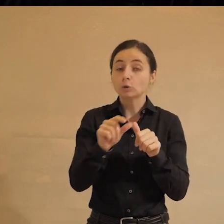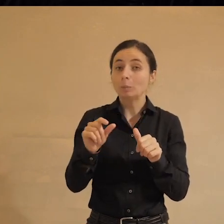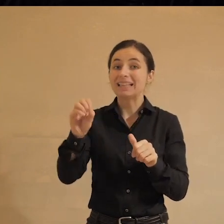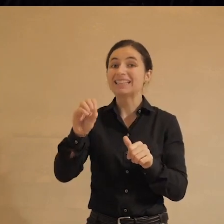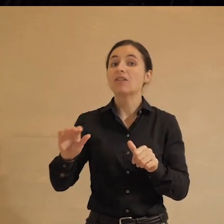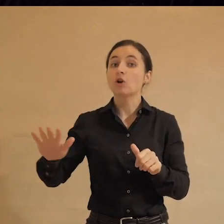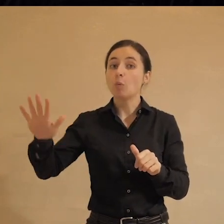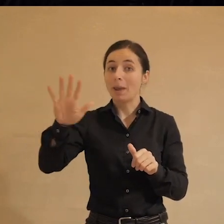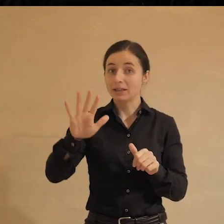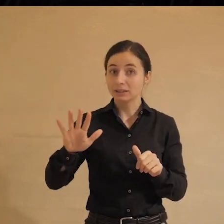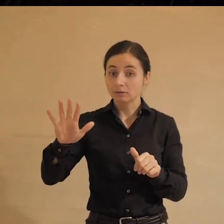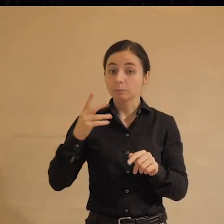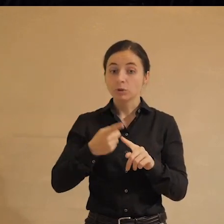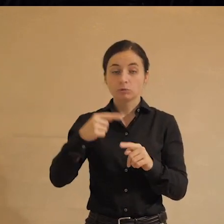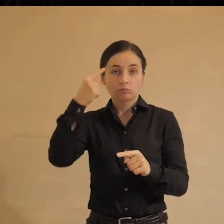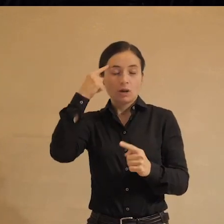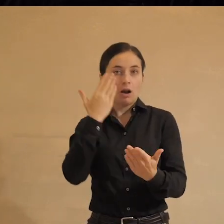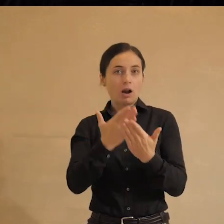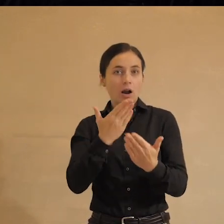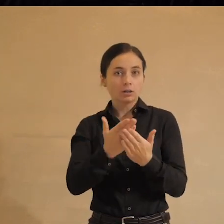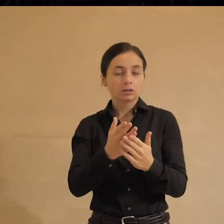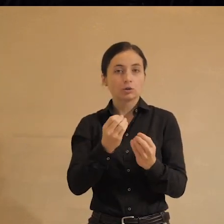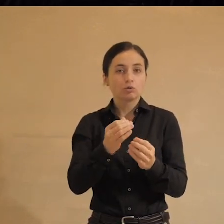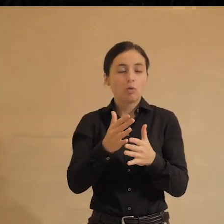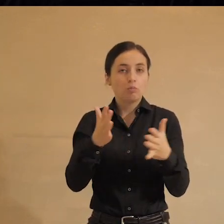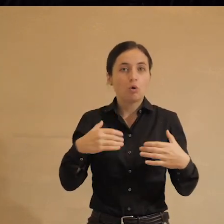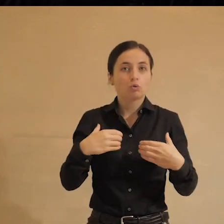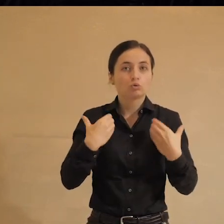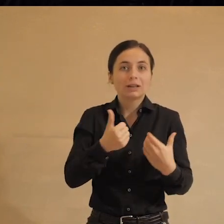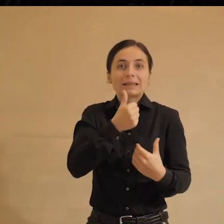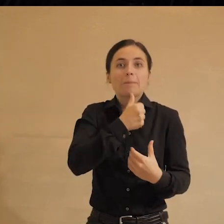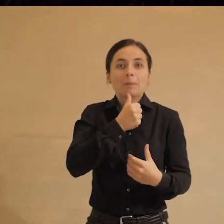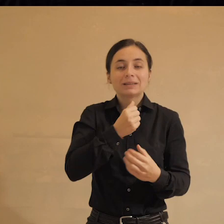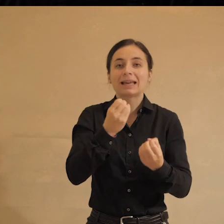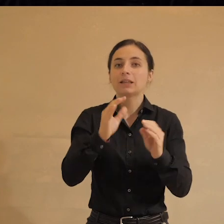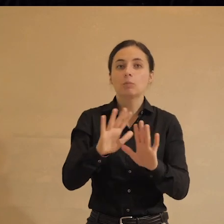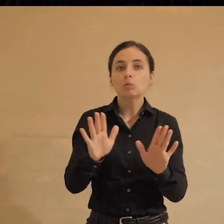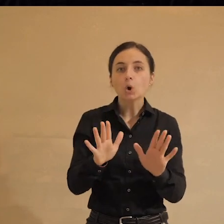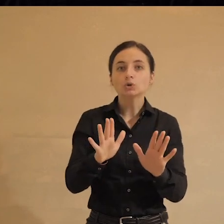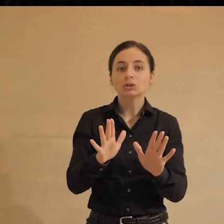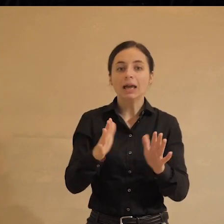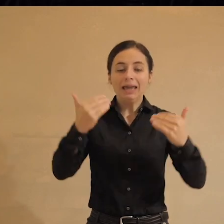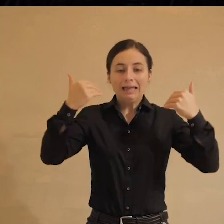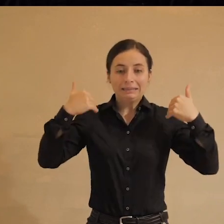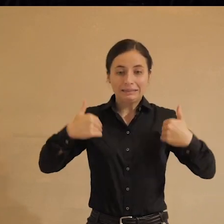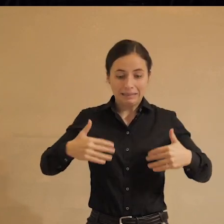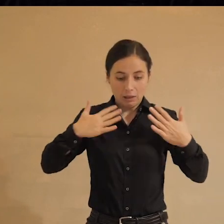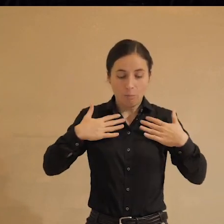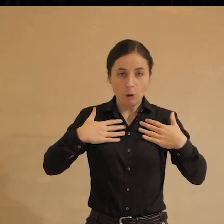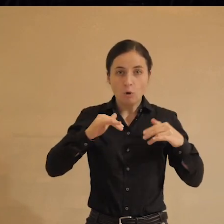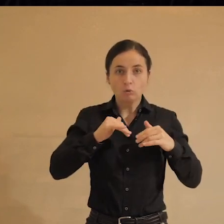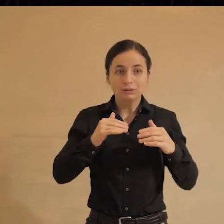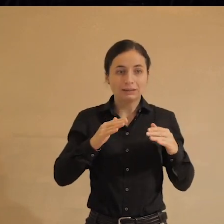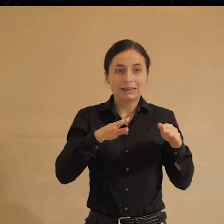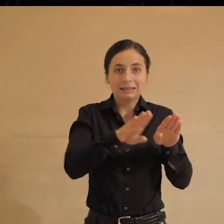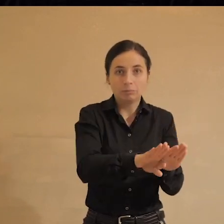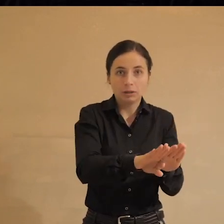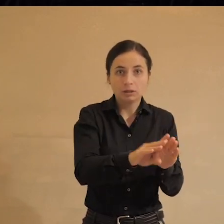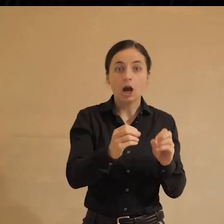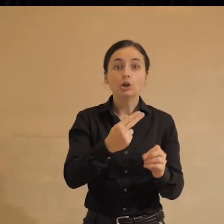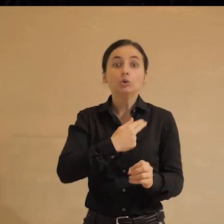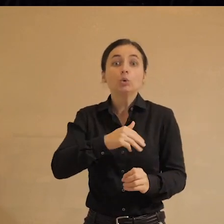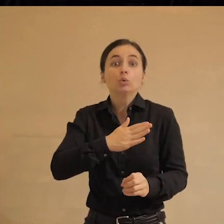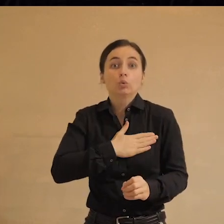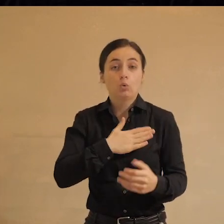воспитанного человека, потому что кажется ему еще более ужасной попыткой не просто, так сказать, тело бренное мое куда-то запереть, а дух